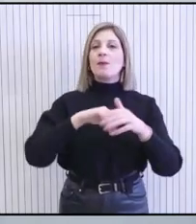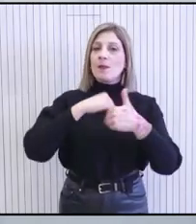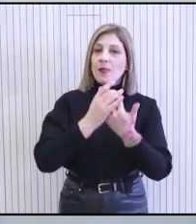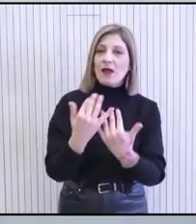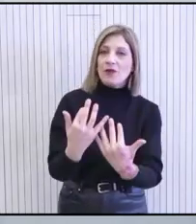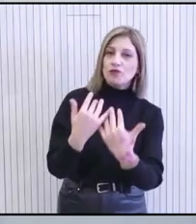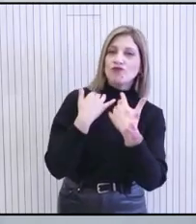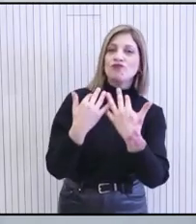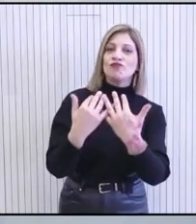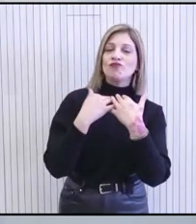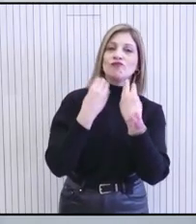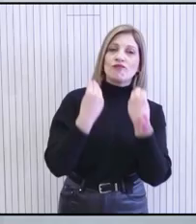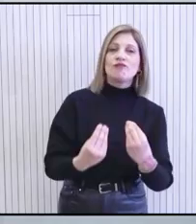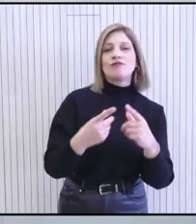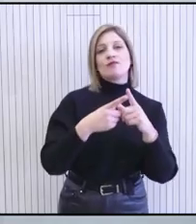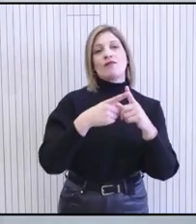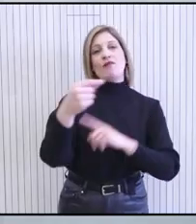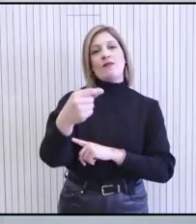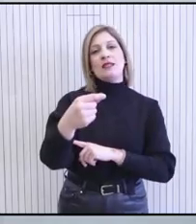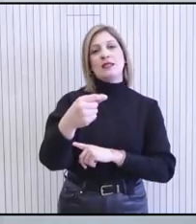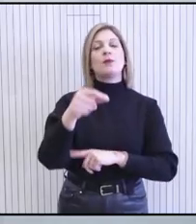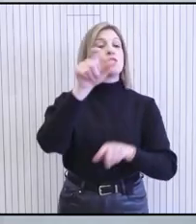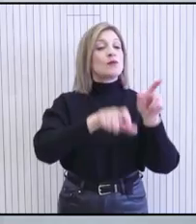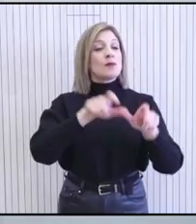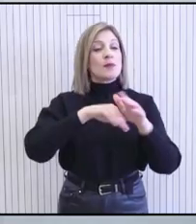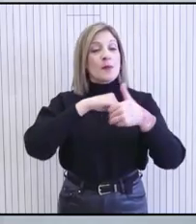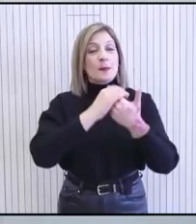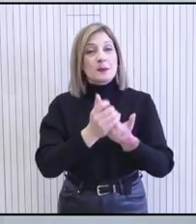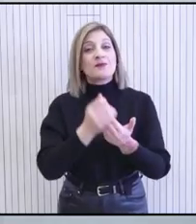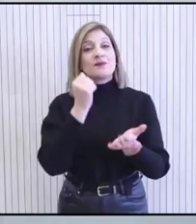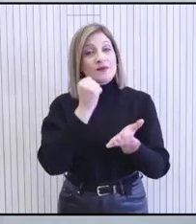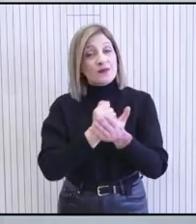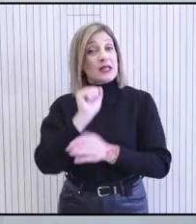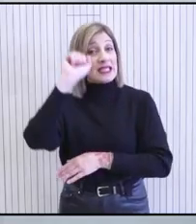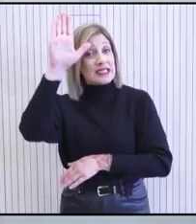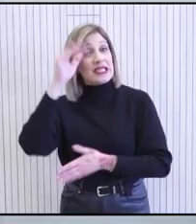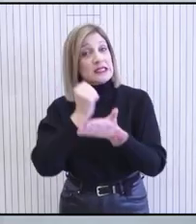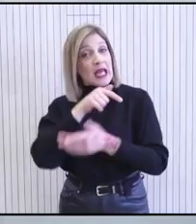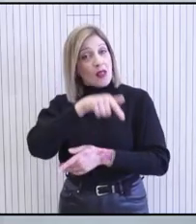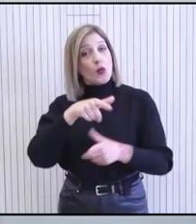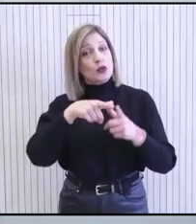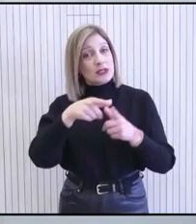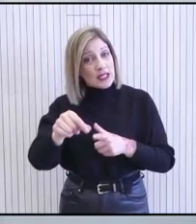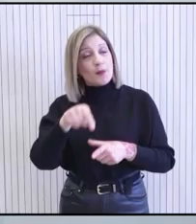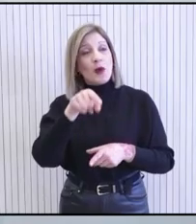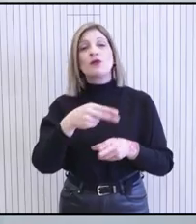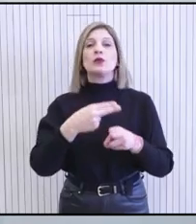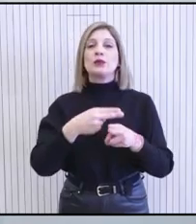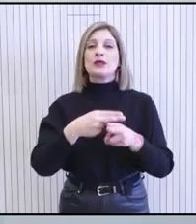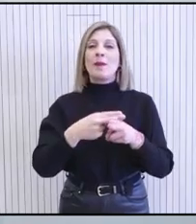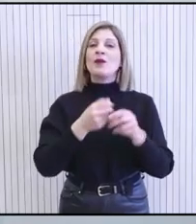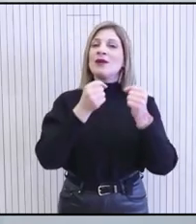περισσότερων ποιοτικών επενδύσεων στην χώρα μας, τόσο εγχώριες όσο και ξένες, καθώς για αναβάθμιση δημιουργίας στήμας